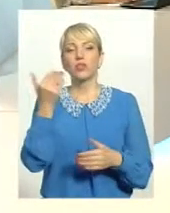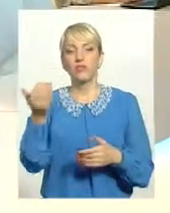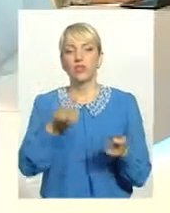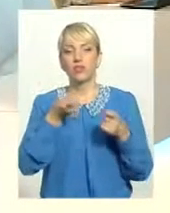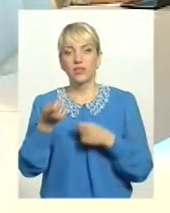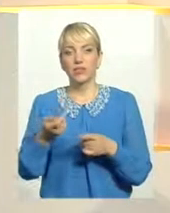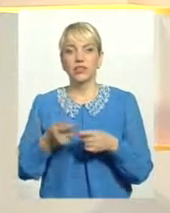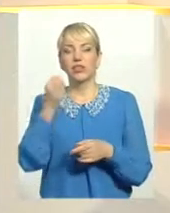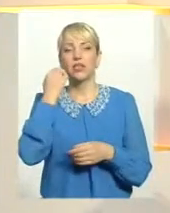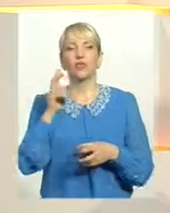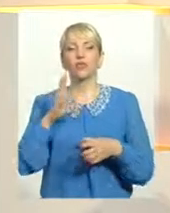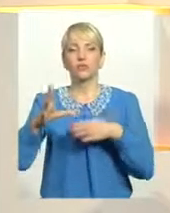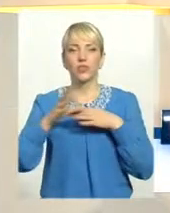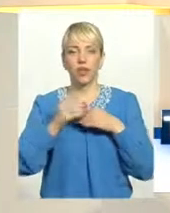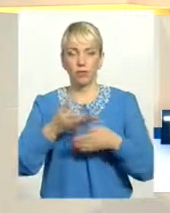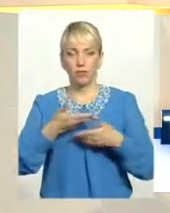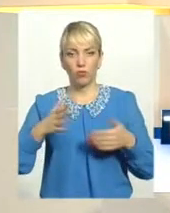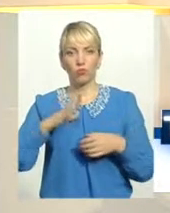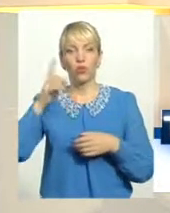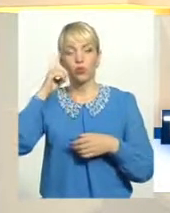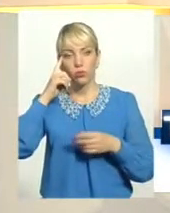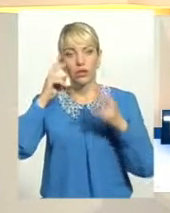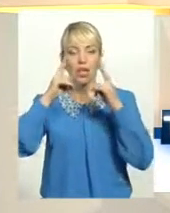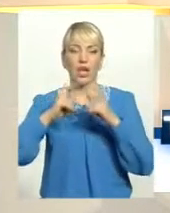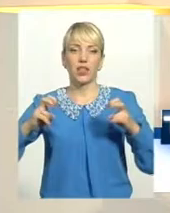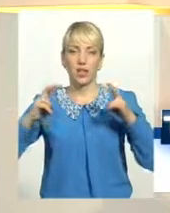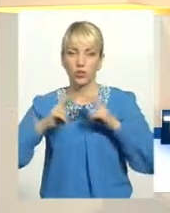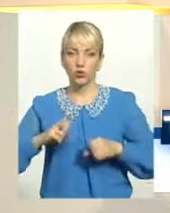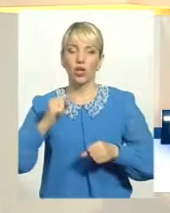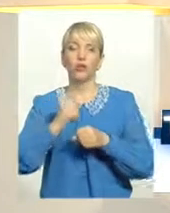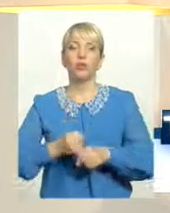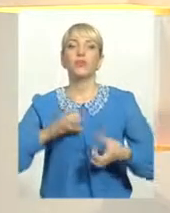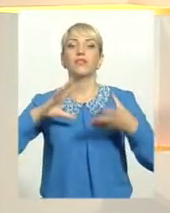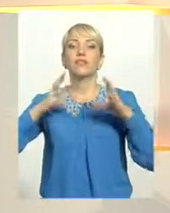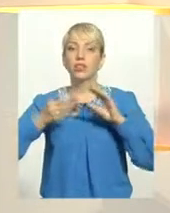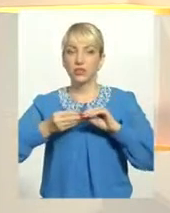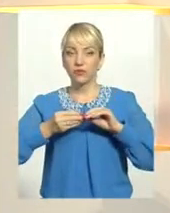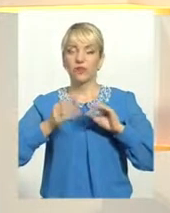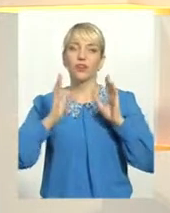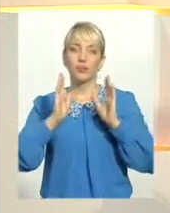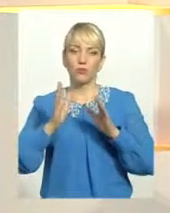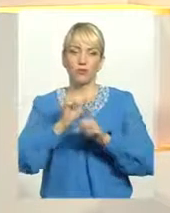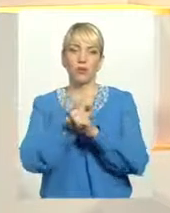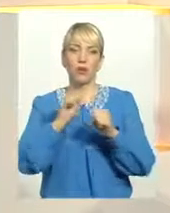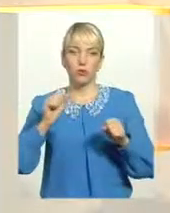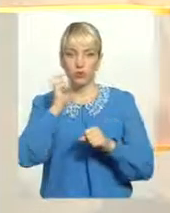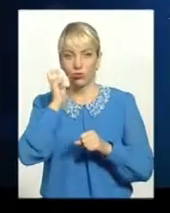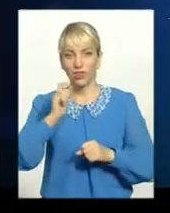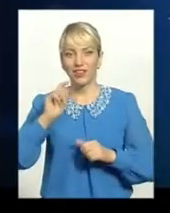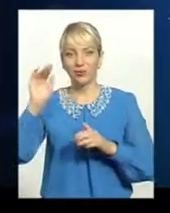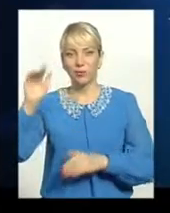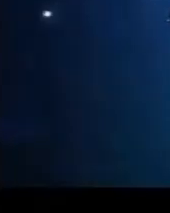всім, хто був із нами. Думайте, аналізуйте, робіть висновки і будьте патріотами. Бачимось.